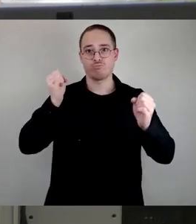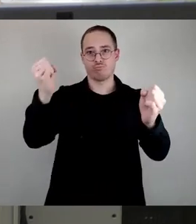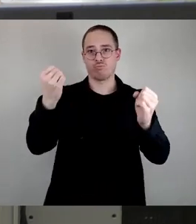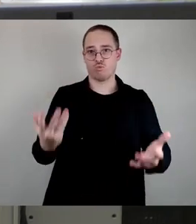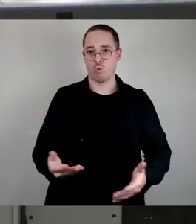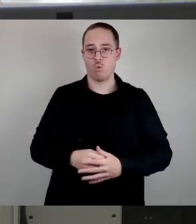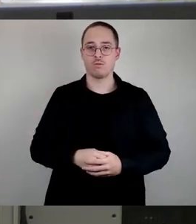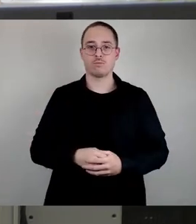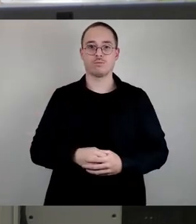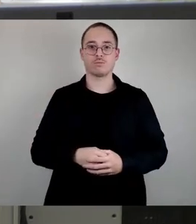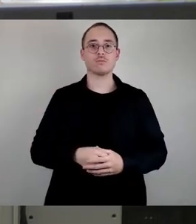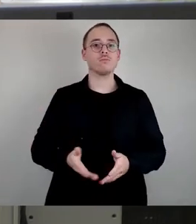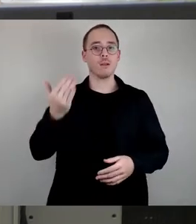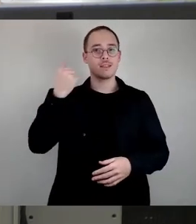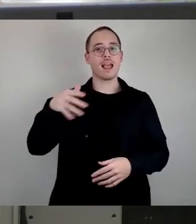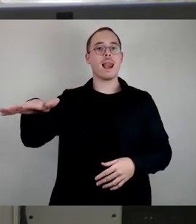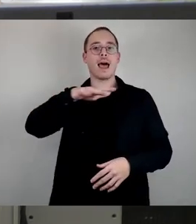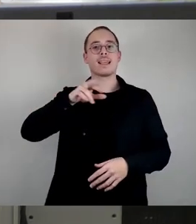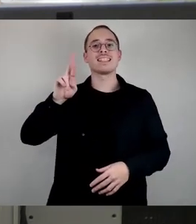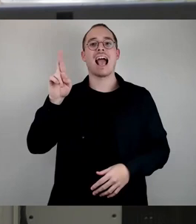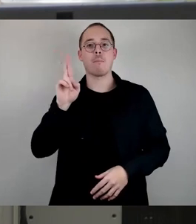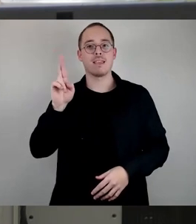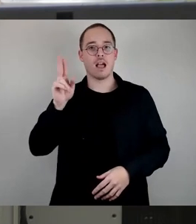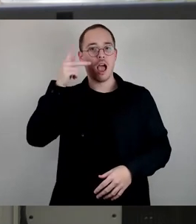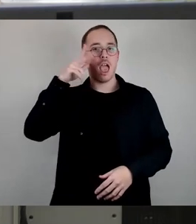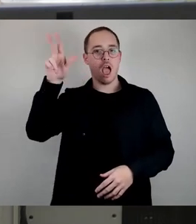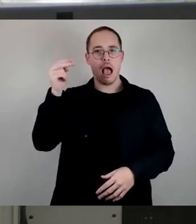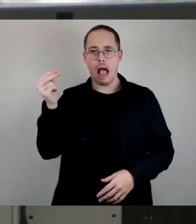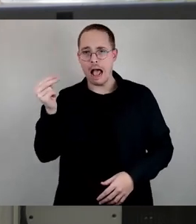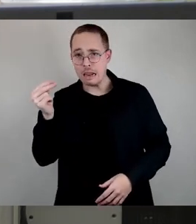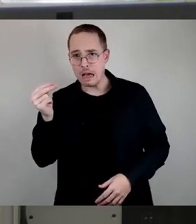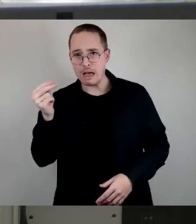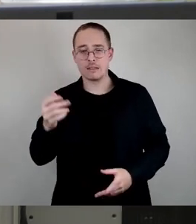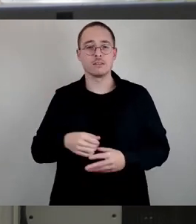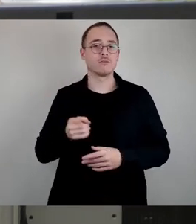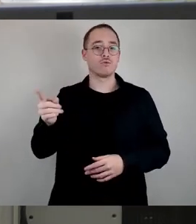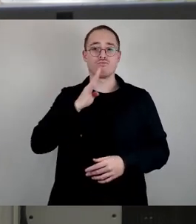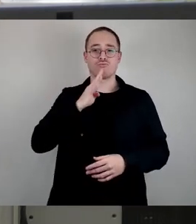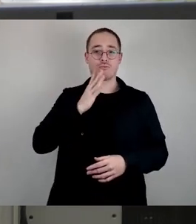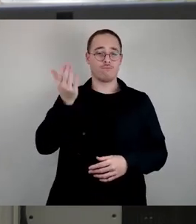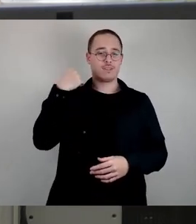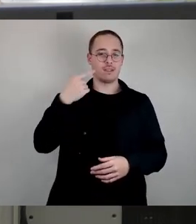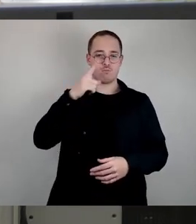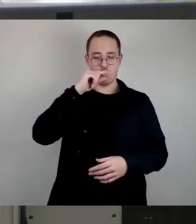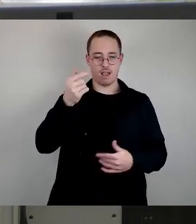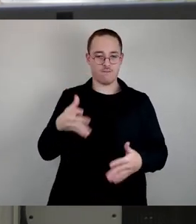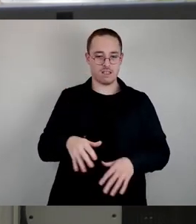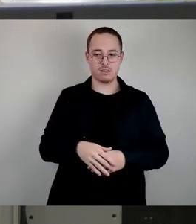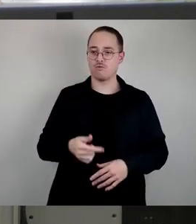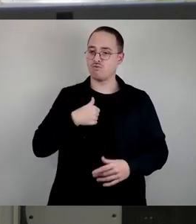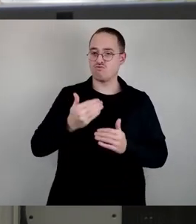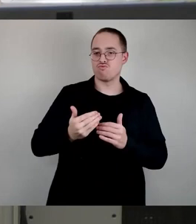der sprach am Montag davon, dass er ja regelmäßig als Bundesmilitärrabbiner